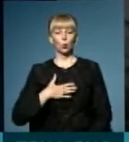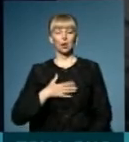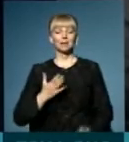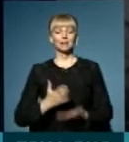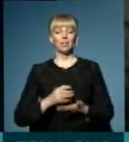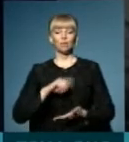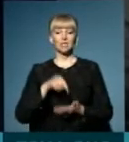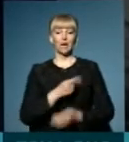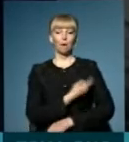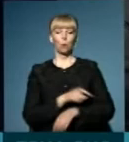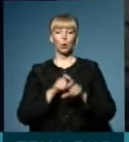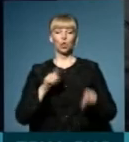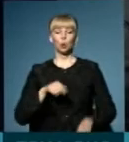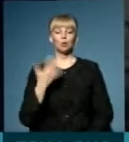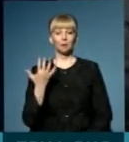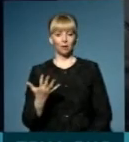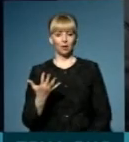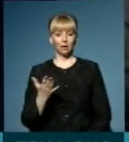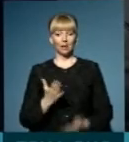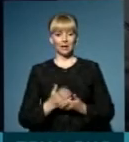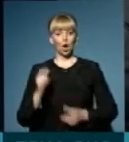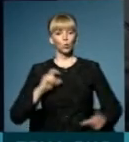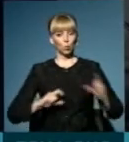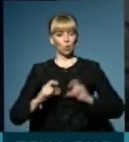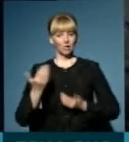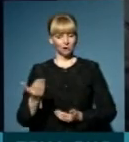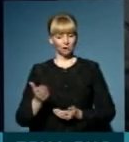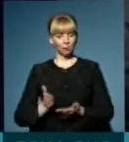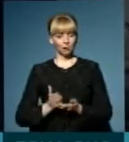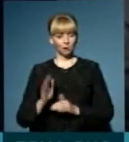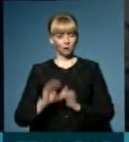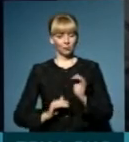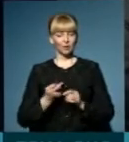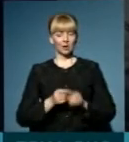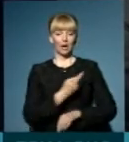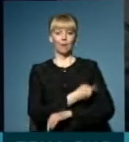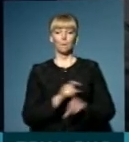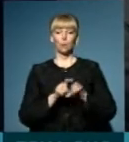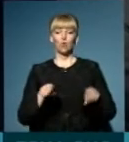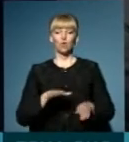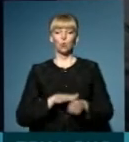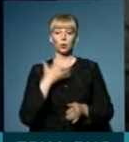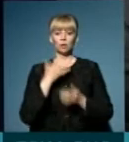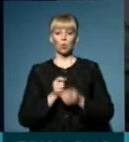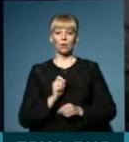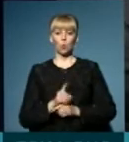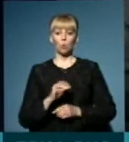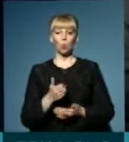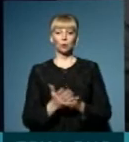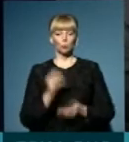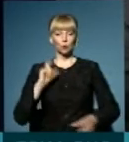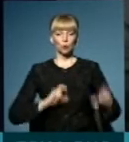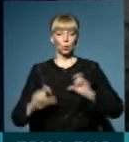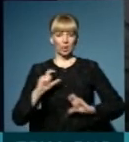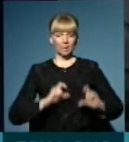міська поліклініка номер 5, яка є студентською, то ця поліклініка, вона виконує свою функцію по обслуговуванню